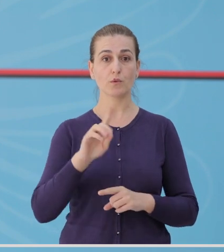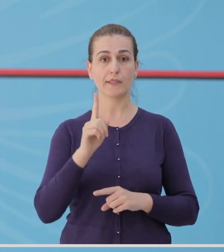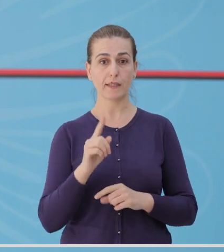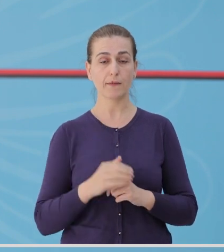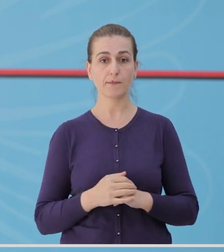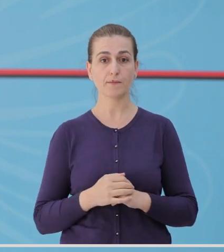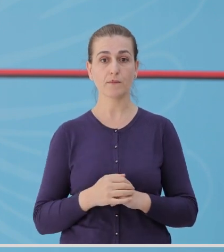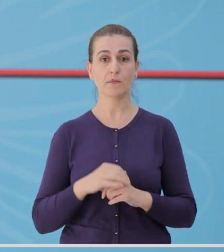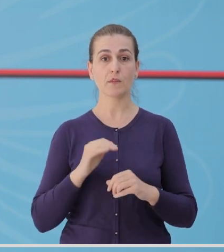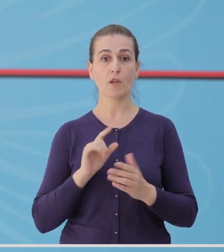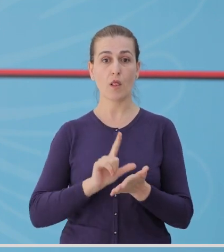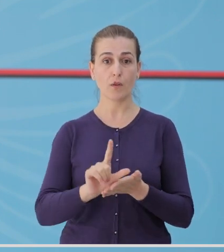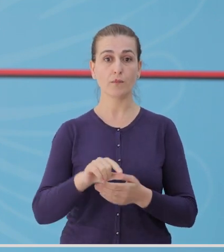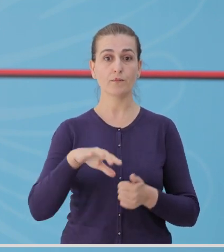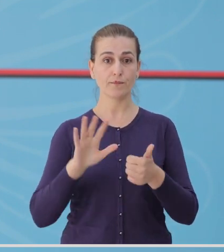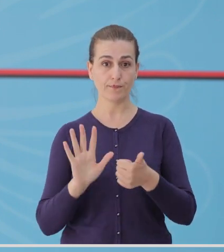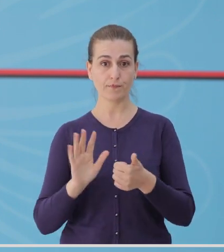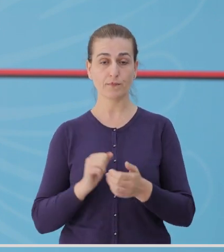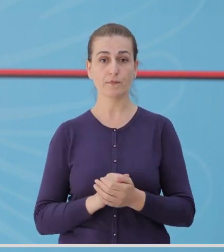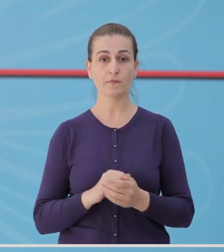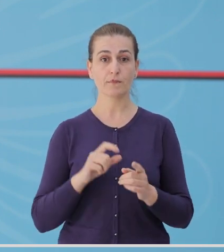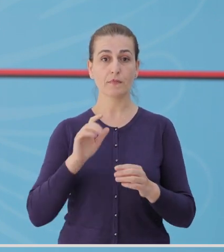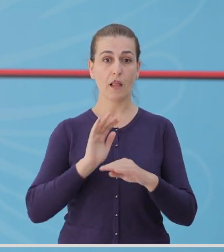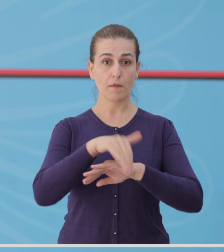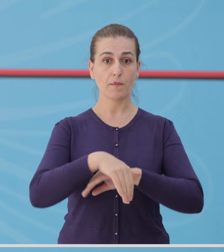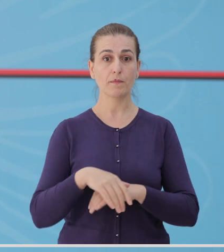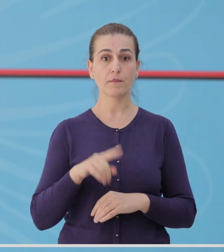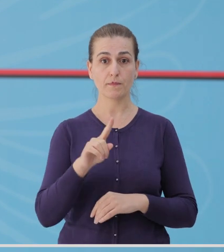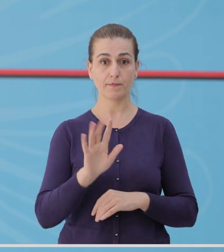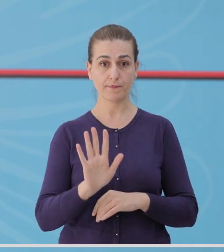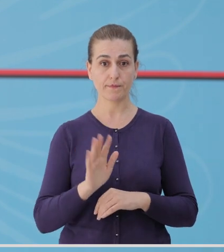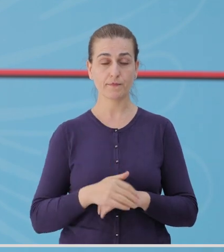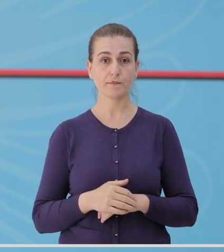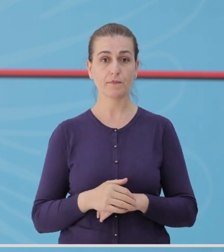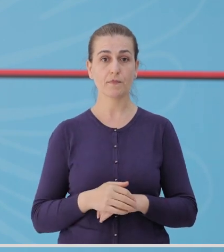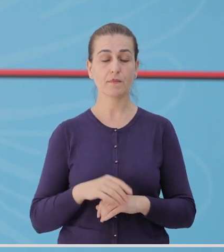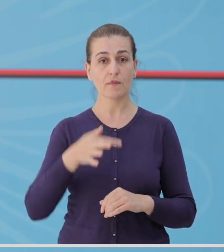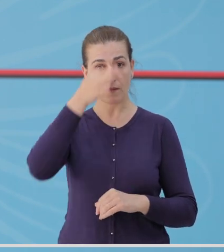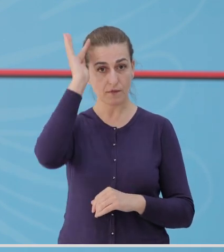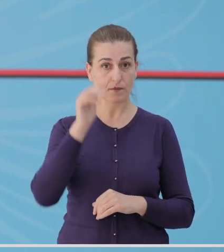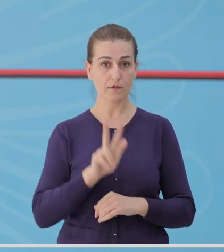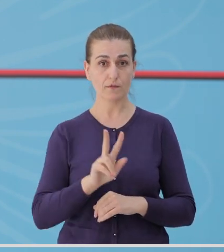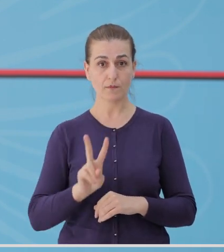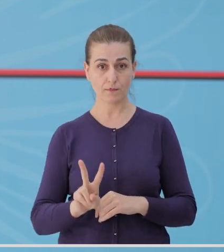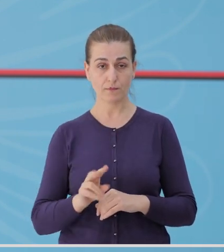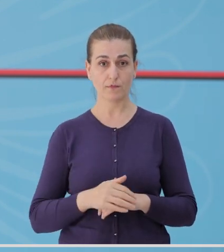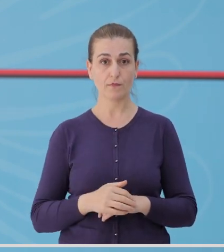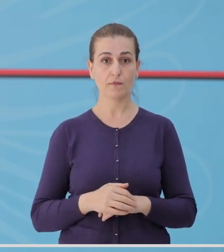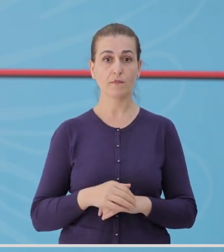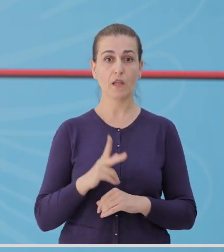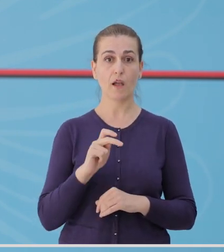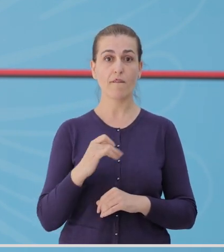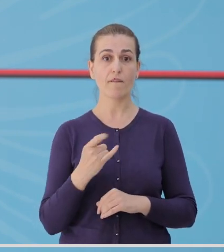raste, Lushnjë, 6 raste, Elbasan, 15 raste, Firë, 32 raste,